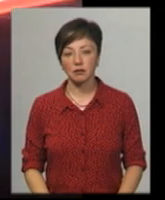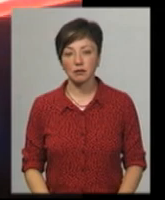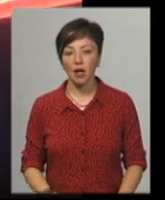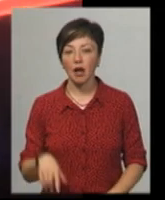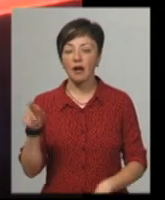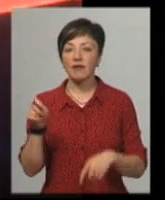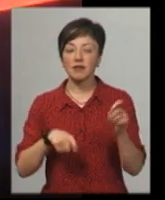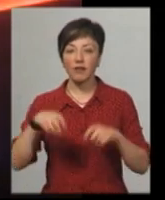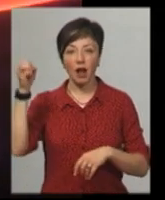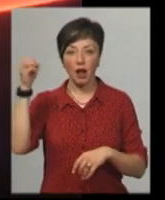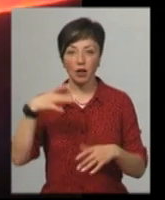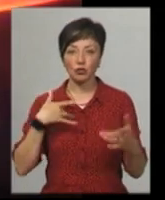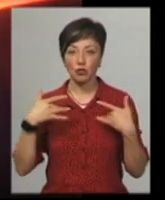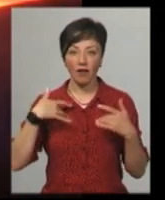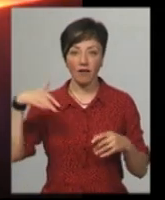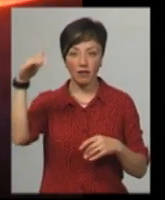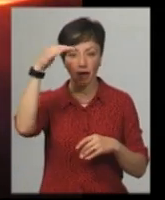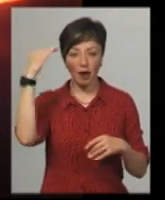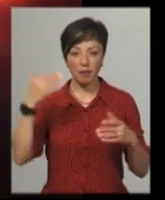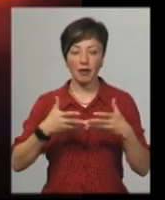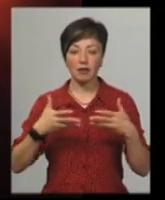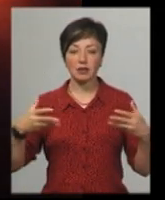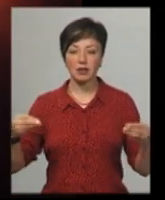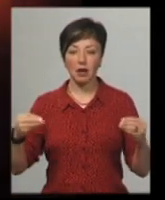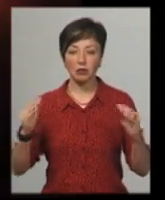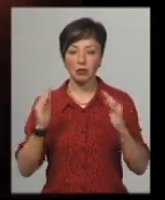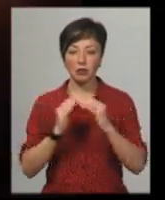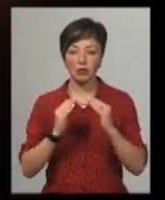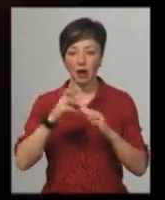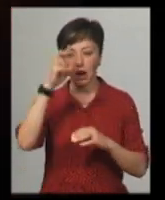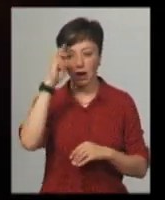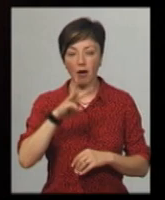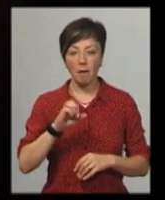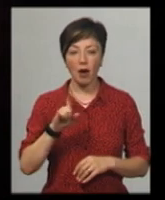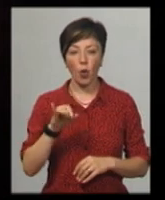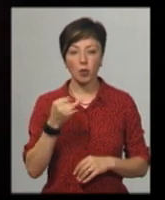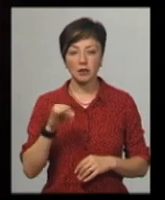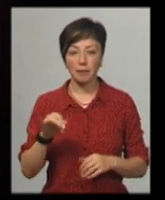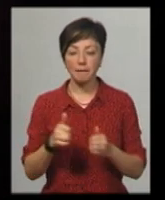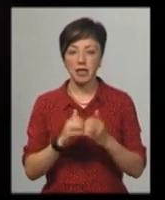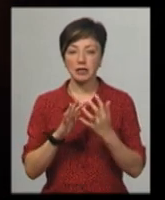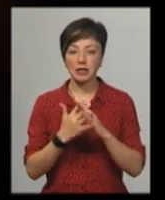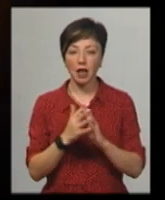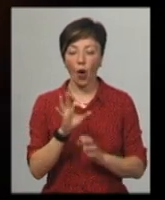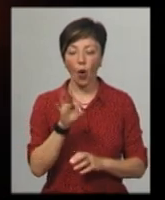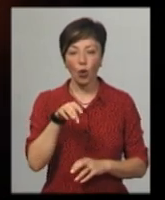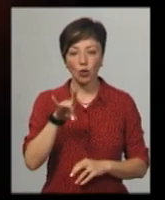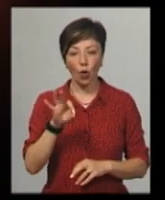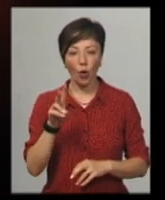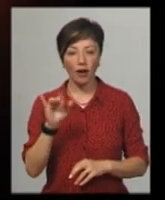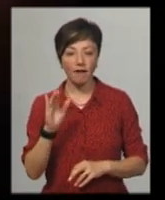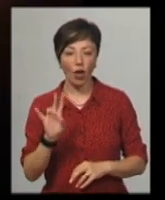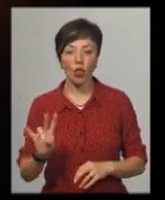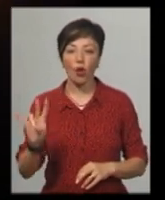Фестиваль лазерного шоу в небі над весняною резиденцією графа Мархуцького, засновника Маньковецької держави біля села Отроків Новоушицького району,